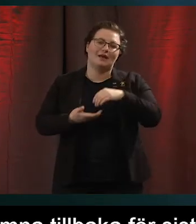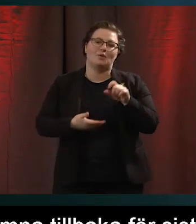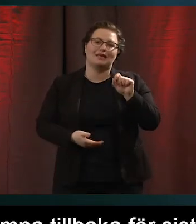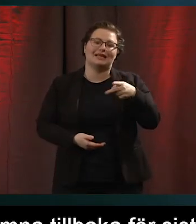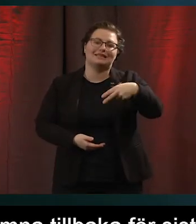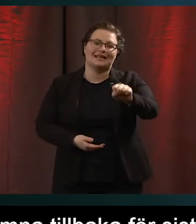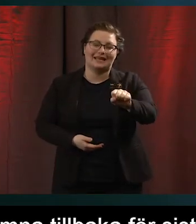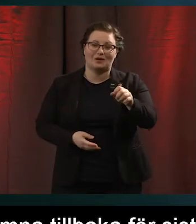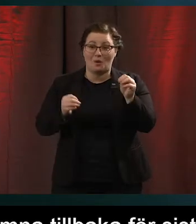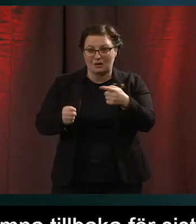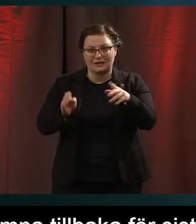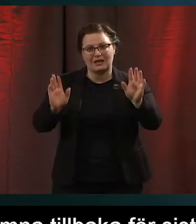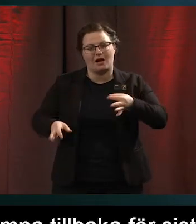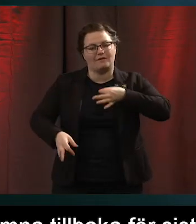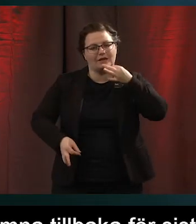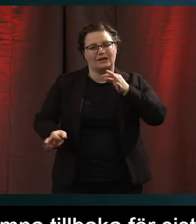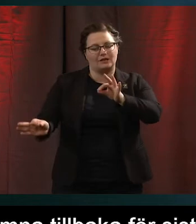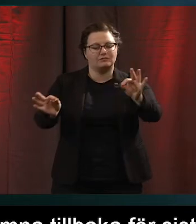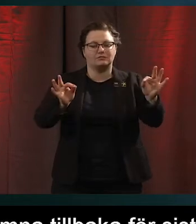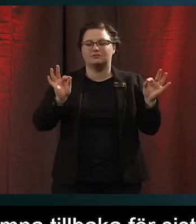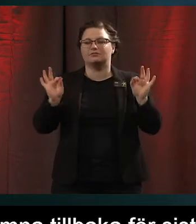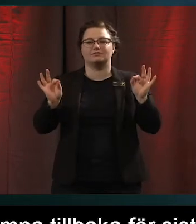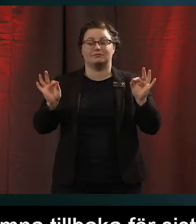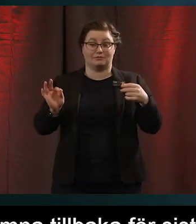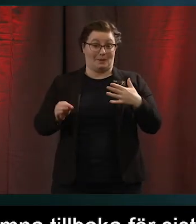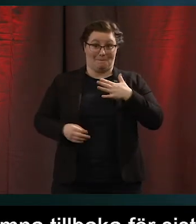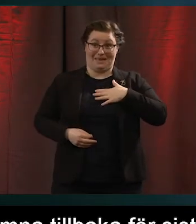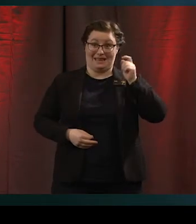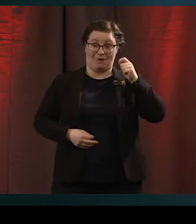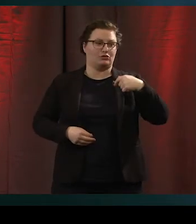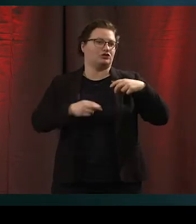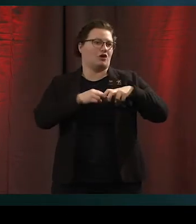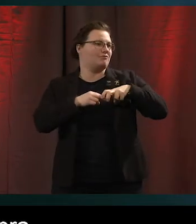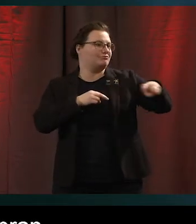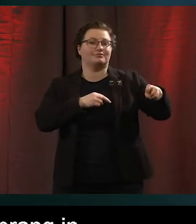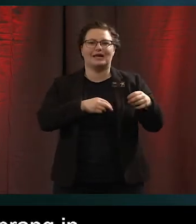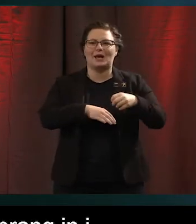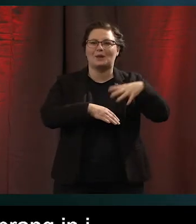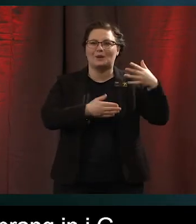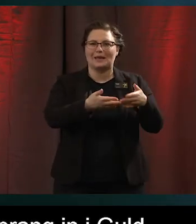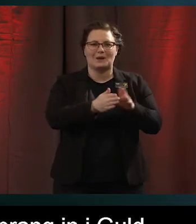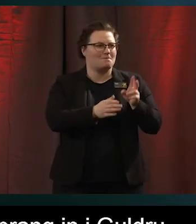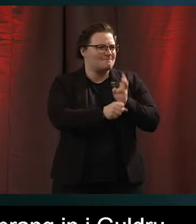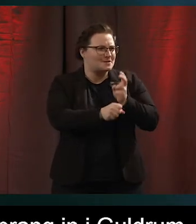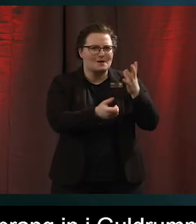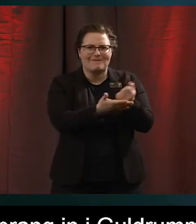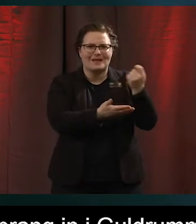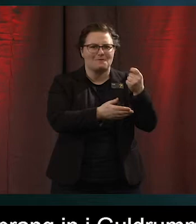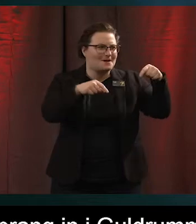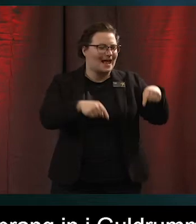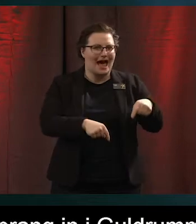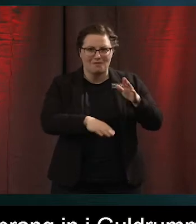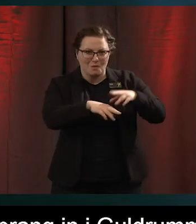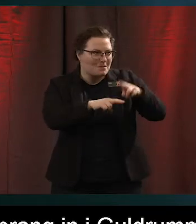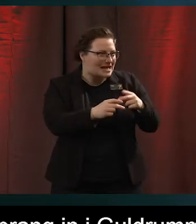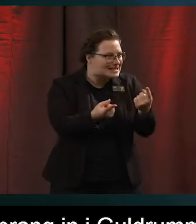fikat riktigt gott. Jag tillbringade rasten med att springa in i guldrummet för att försöka vinna någonting här analogt och